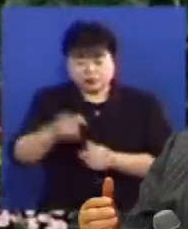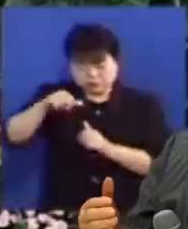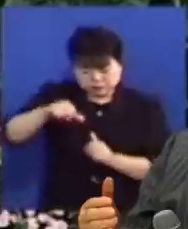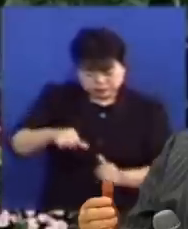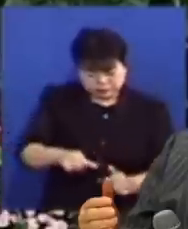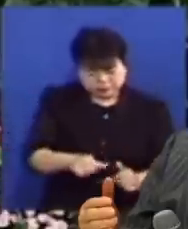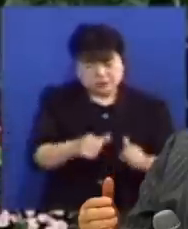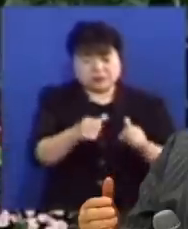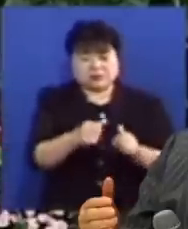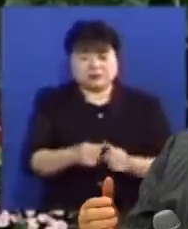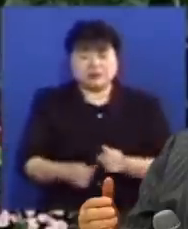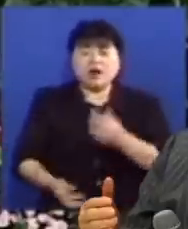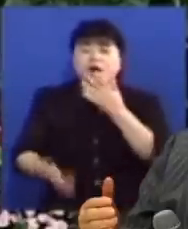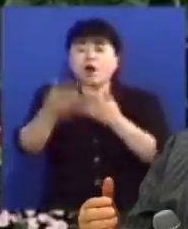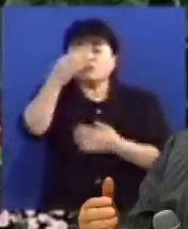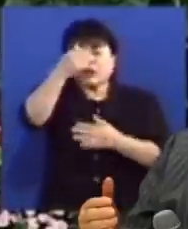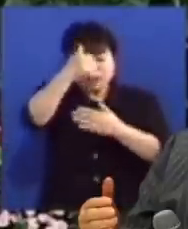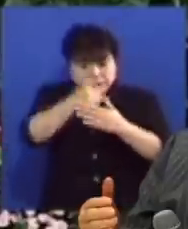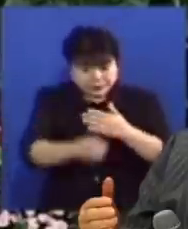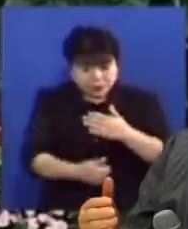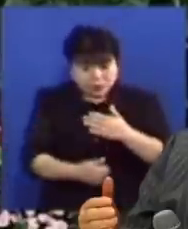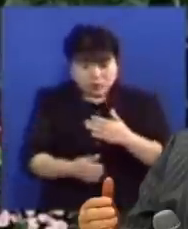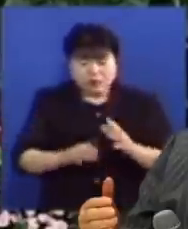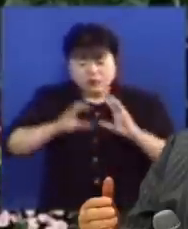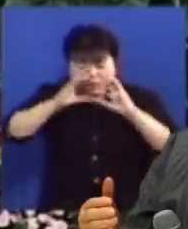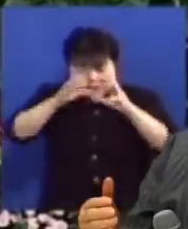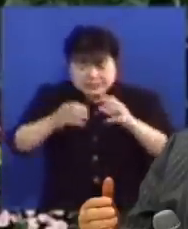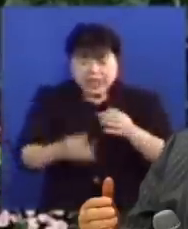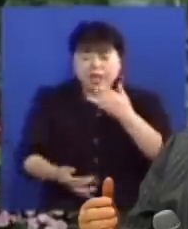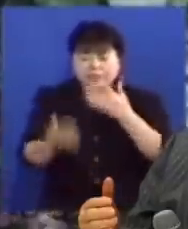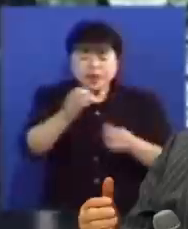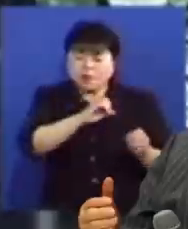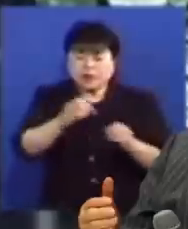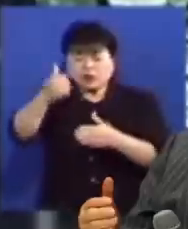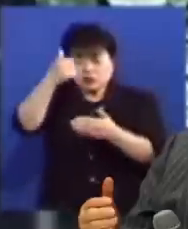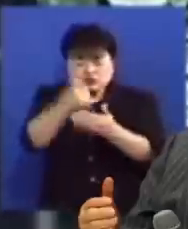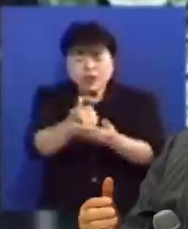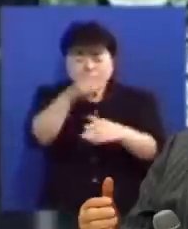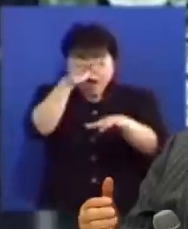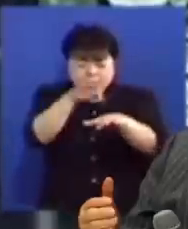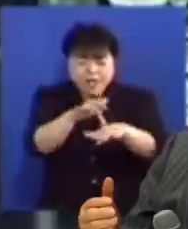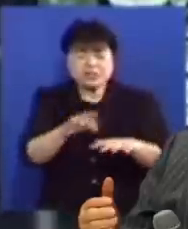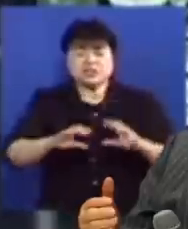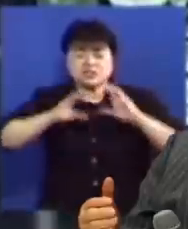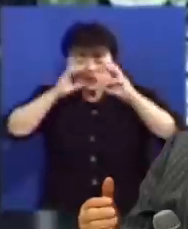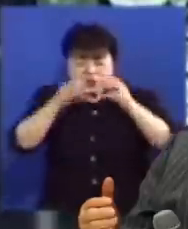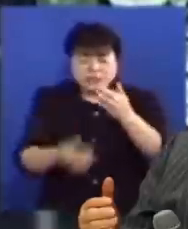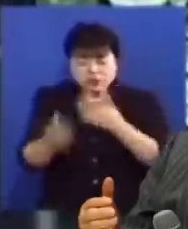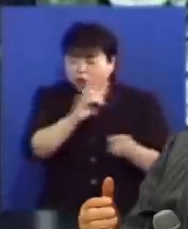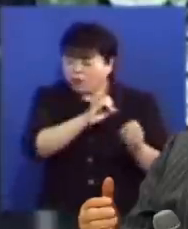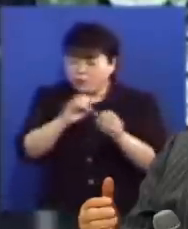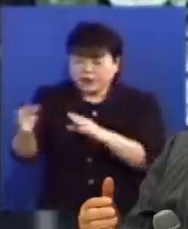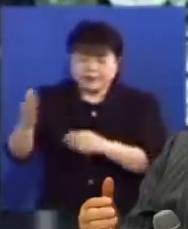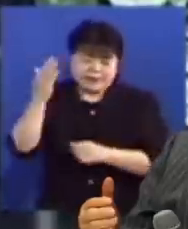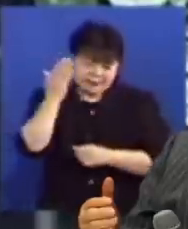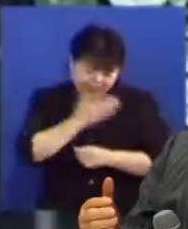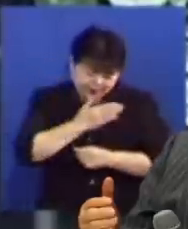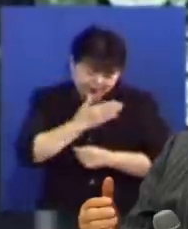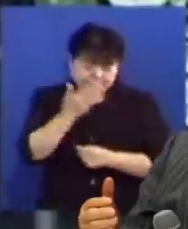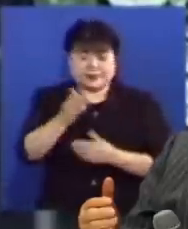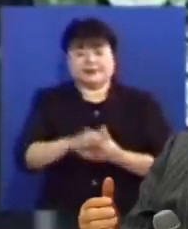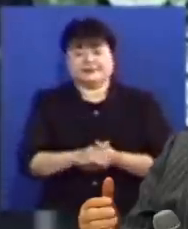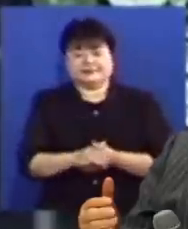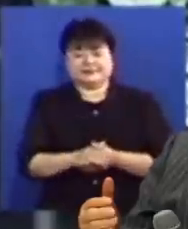성령이 불에 잠긴다는 것은 새 속을 태운다는 것입니다 죄와 마귀와 세상을 태워서 깨끗하게 만든다